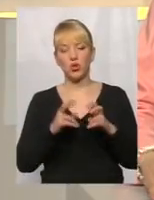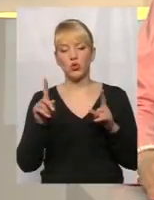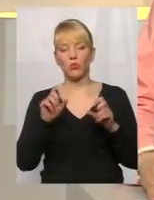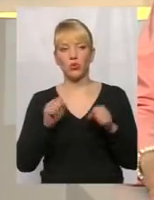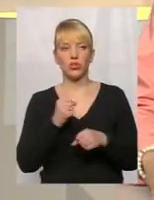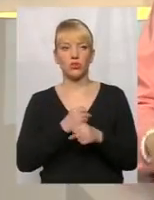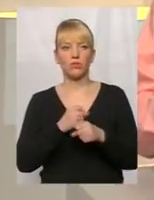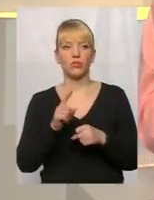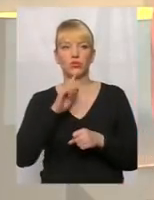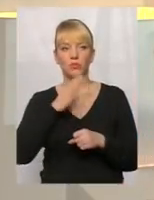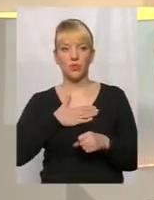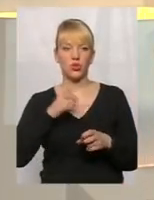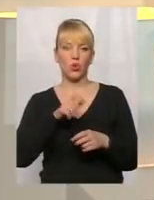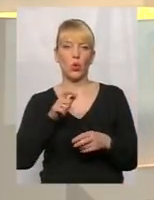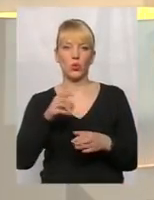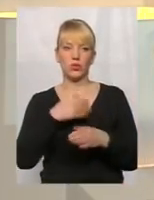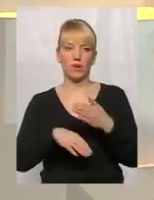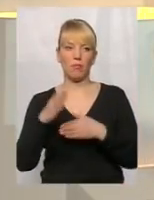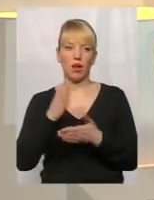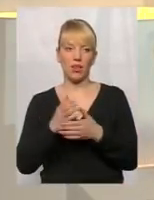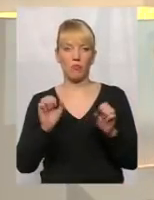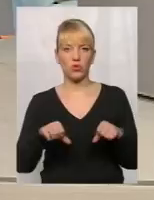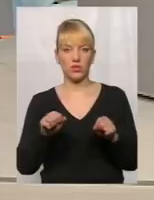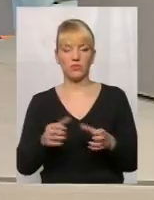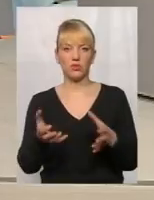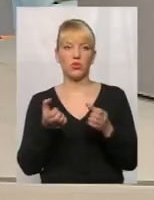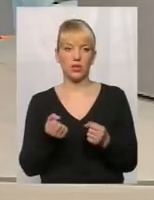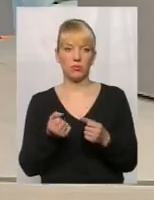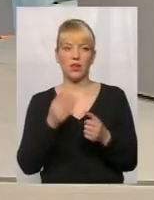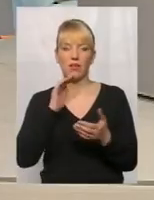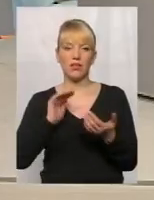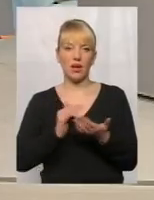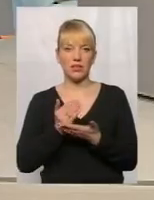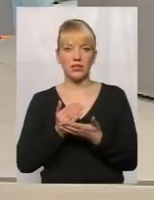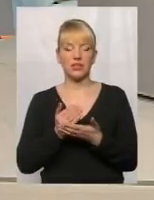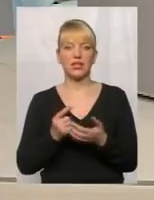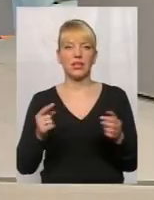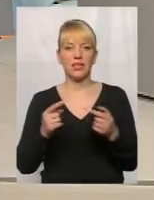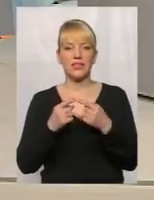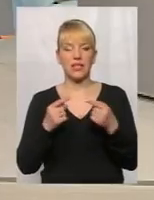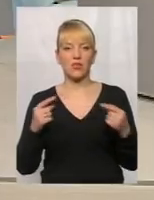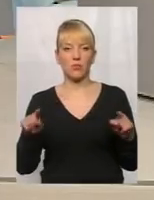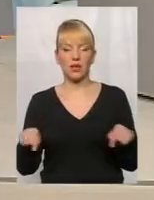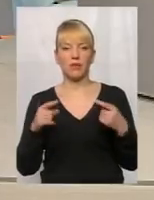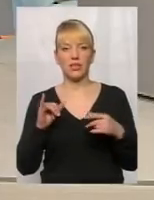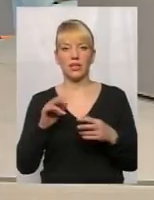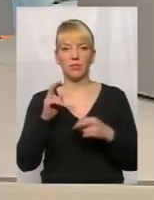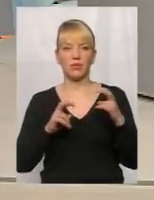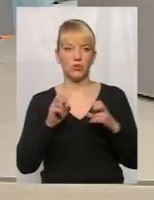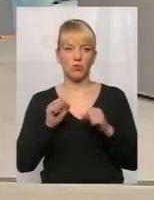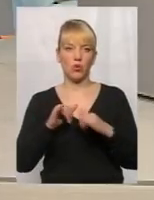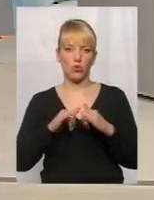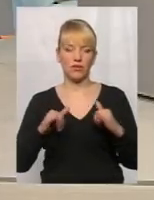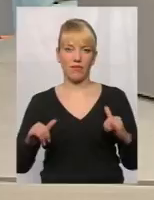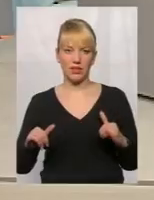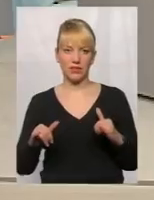аби і наші люди з інвалідністю мали можливість отримувати якісні засоби реабілітації, і підприємство розвивалося.